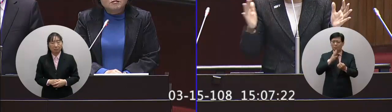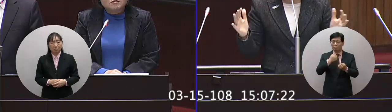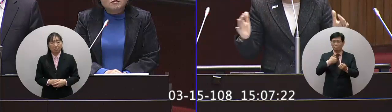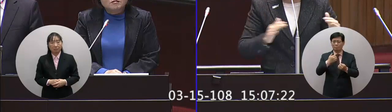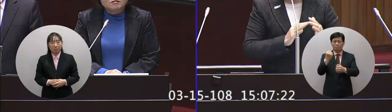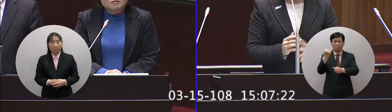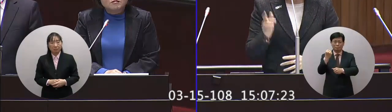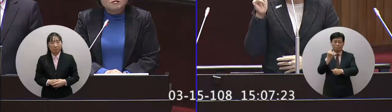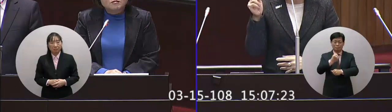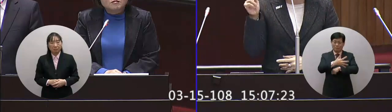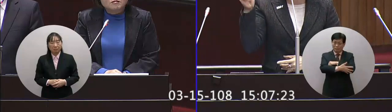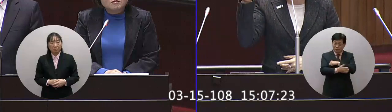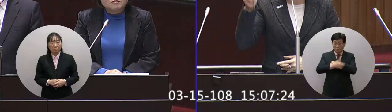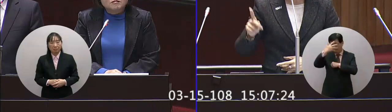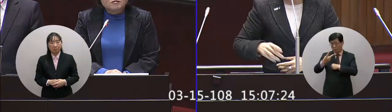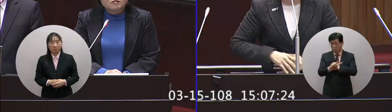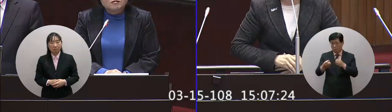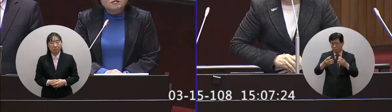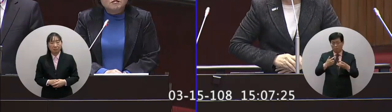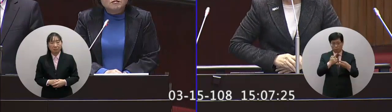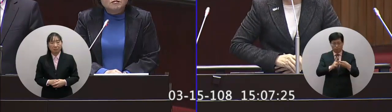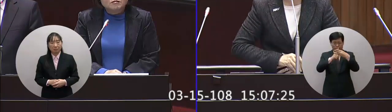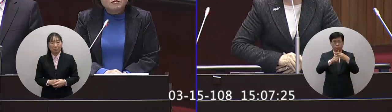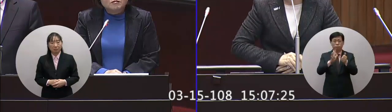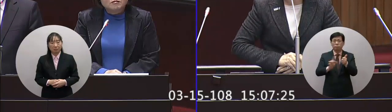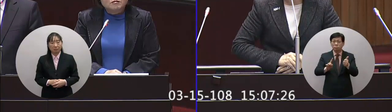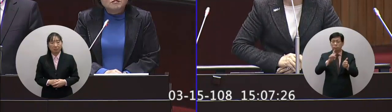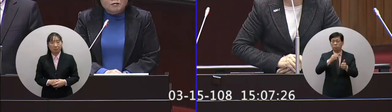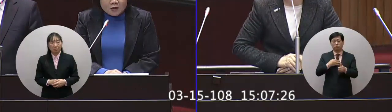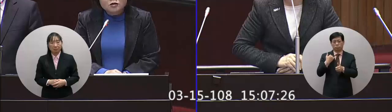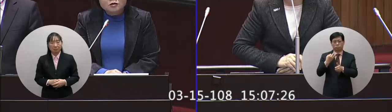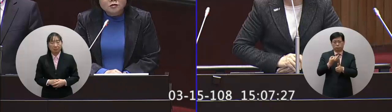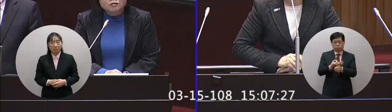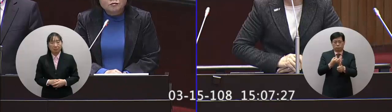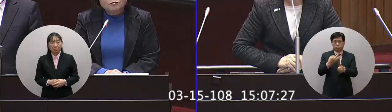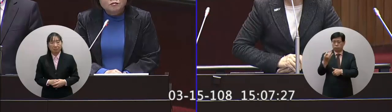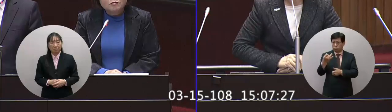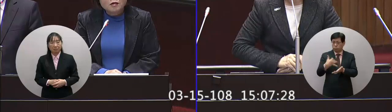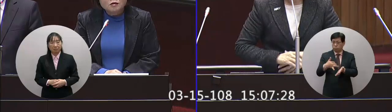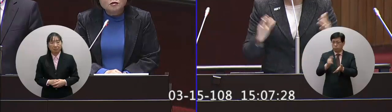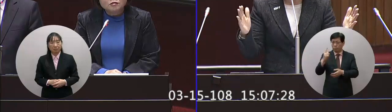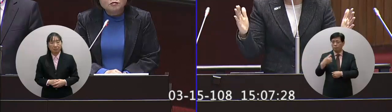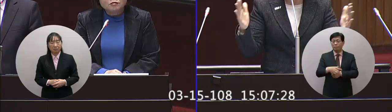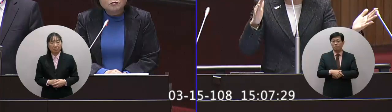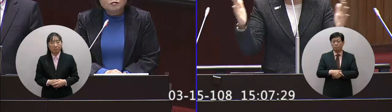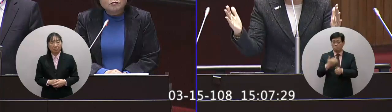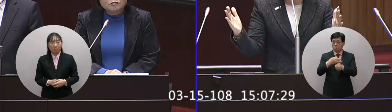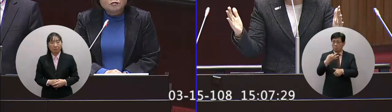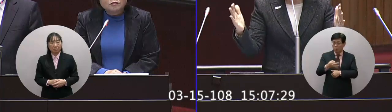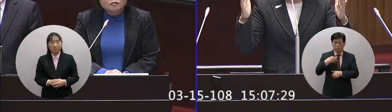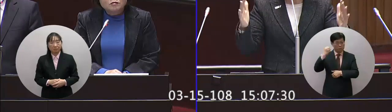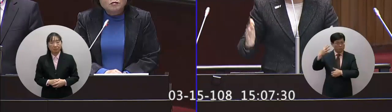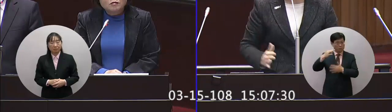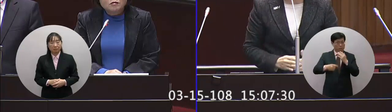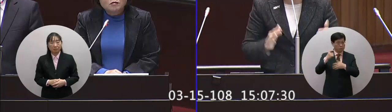所有勞資方面的協調最關鍵的是什麼資遣費如何計算嗎資遣費有心製